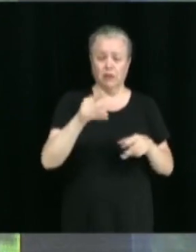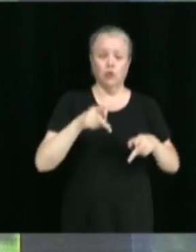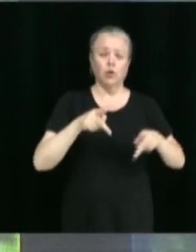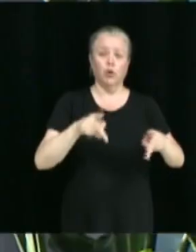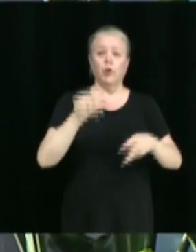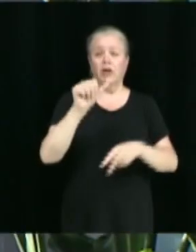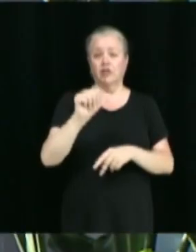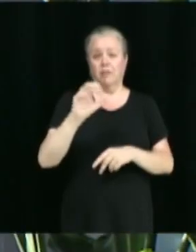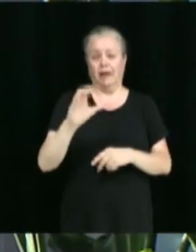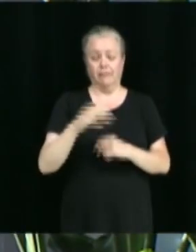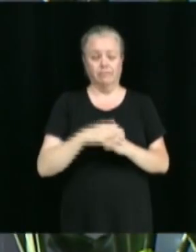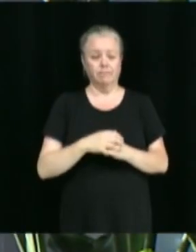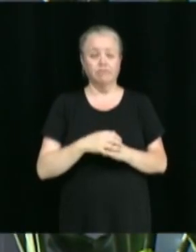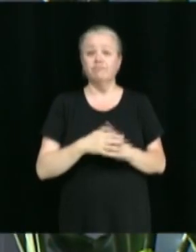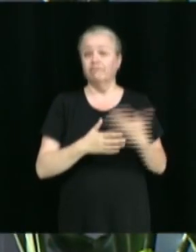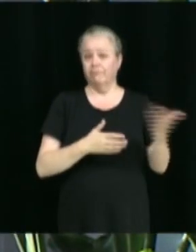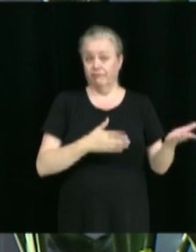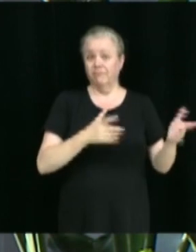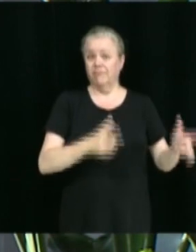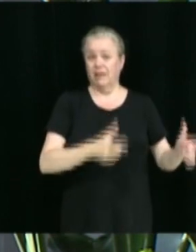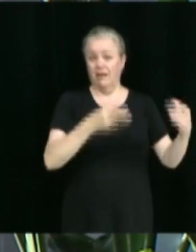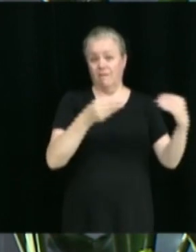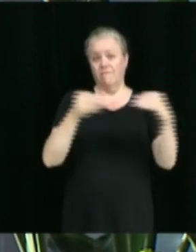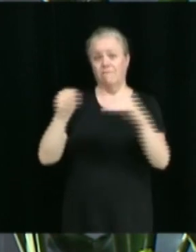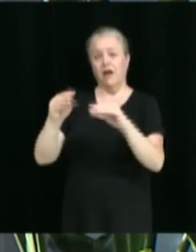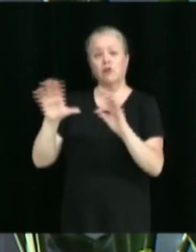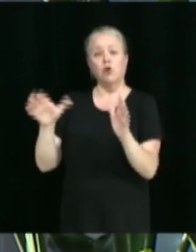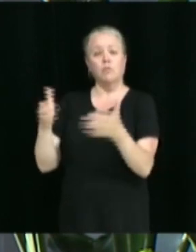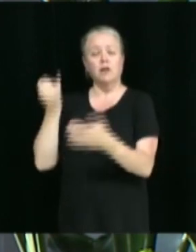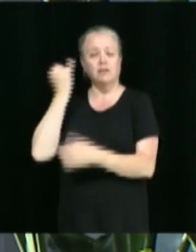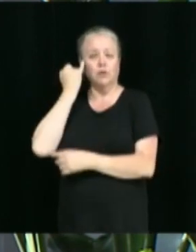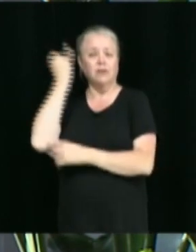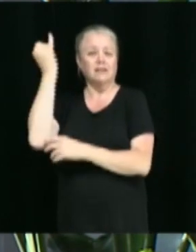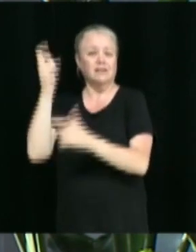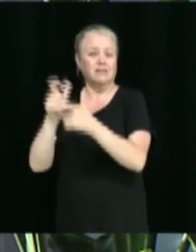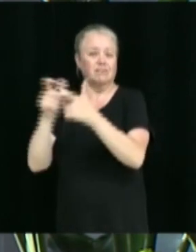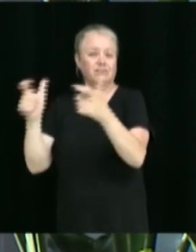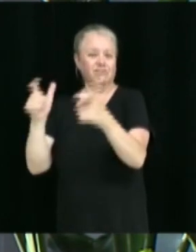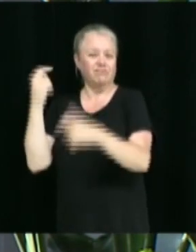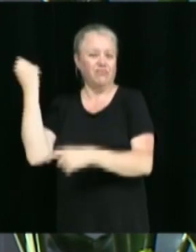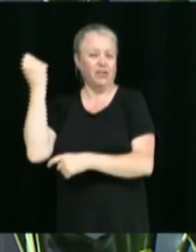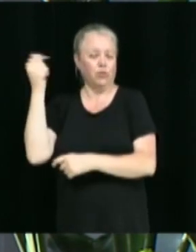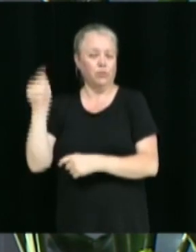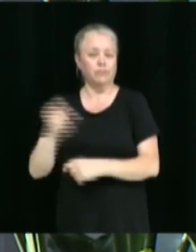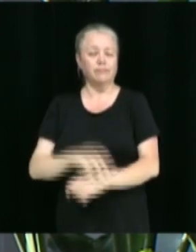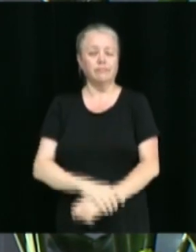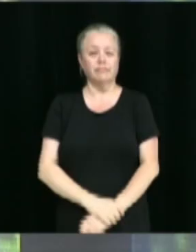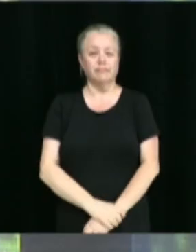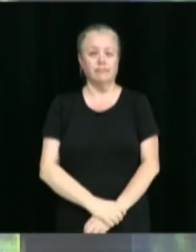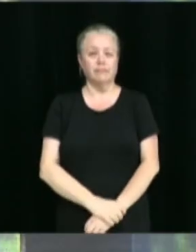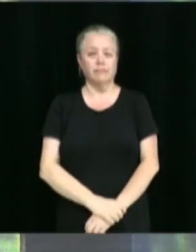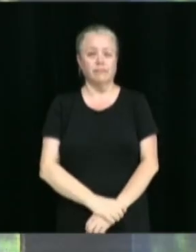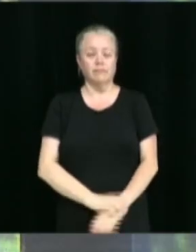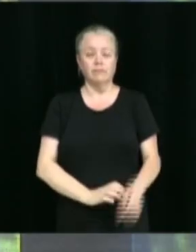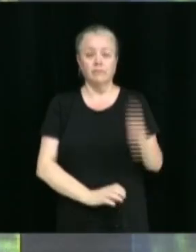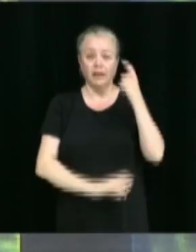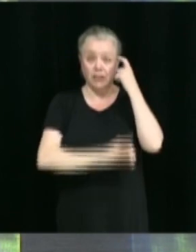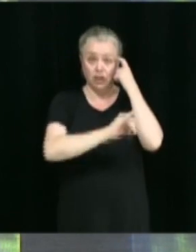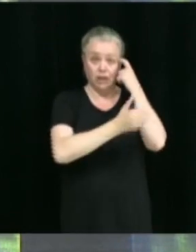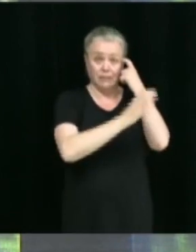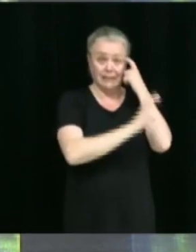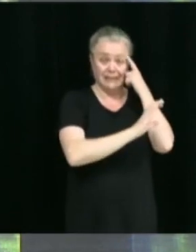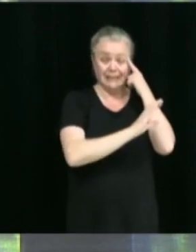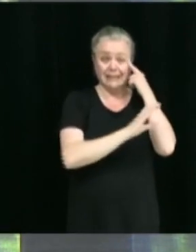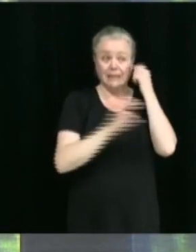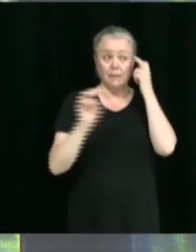Il s'agit encore d'accepter de vendre l'immeuble à la Corporation d'initiatives industrielles de Victoriaville. James Casey,